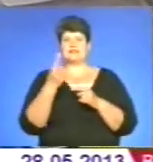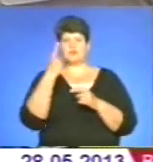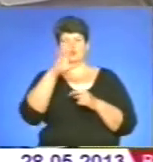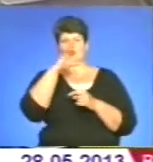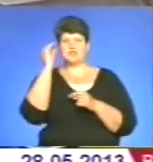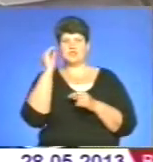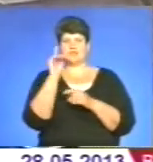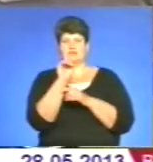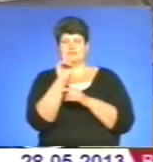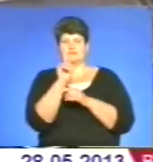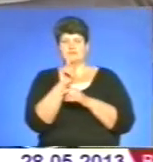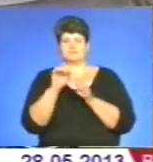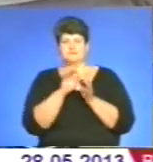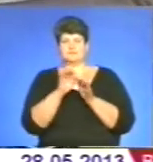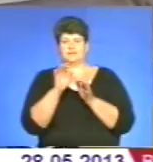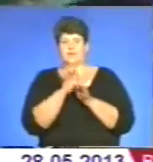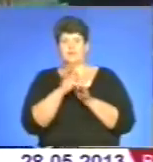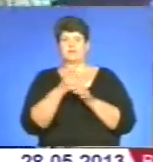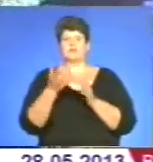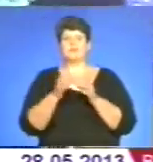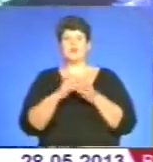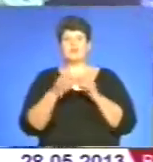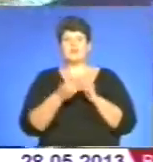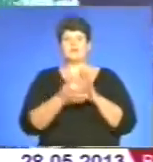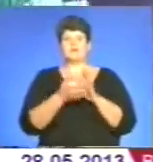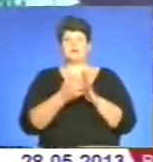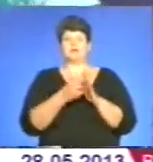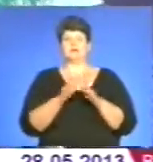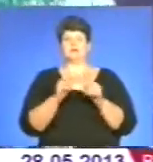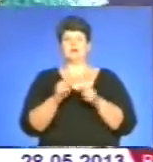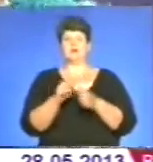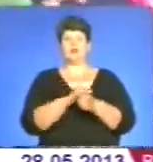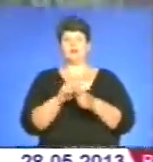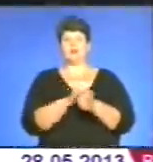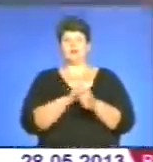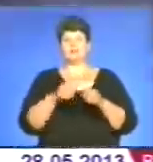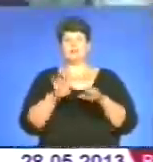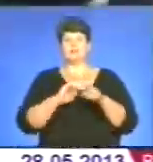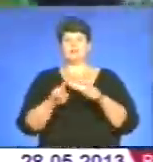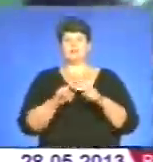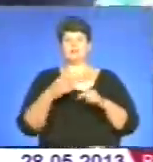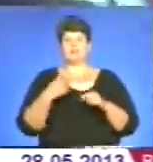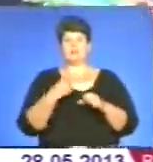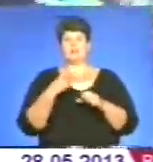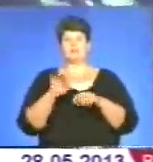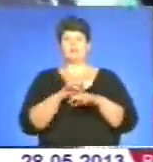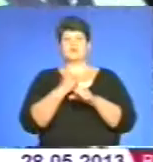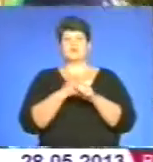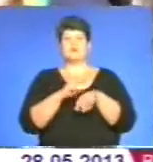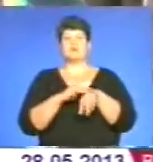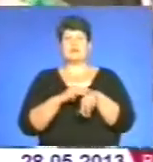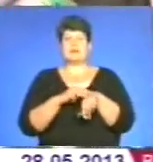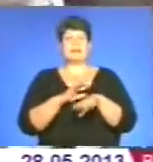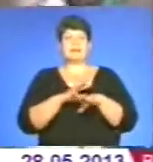світлі каганця. Проблему нестачі полотна теж вирішили за вечір. Мій чоловік працював у міліції. І не